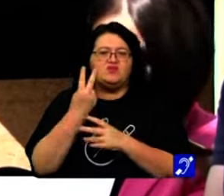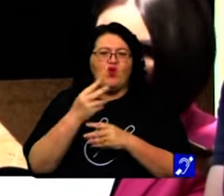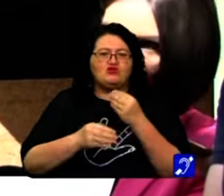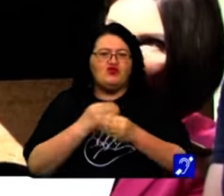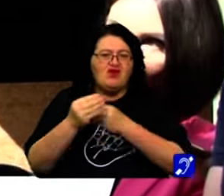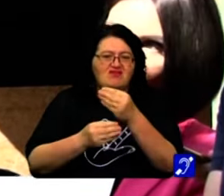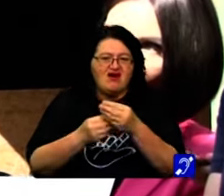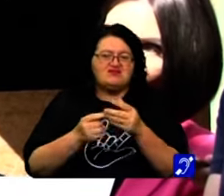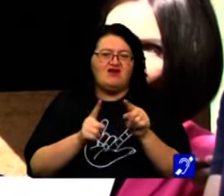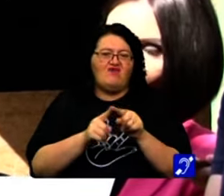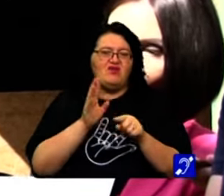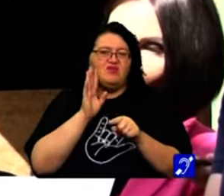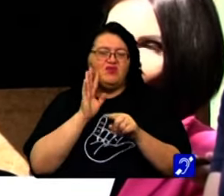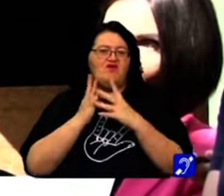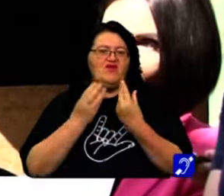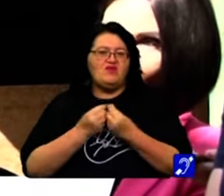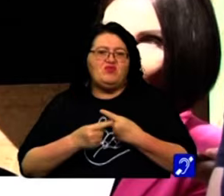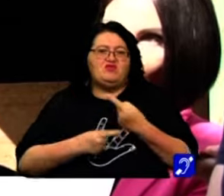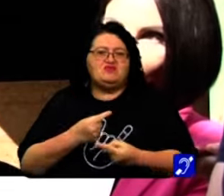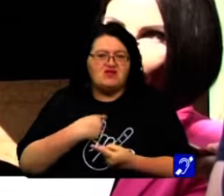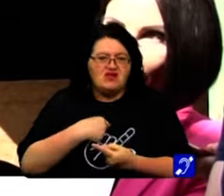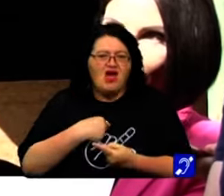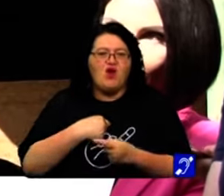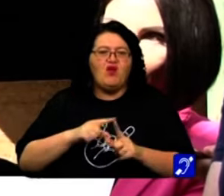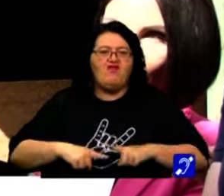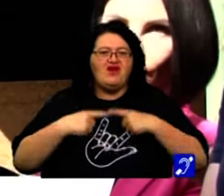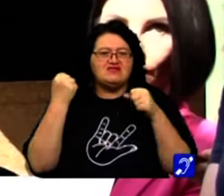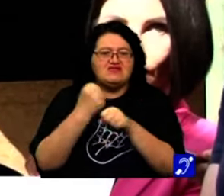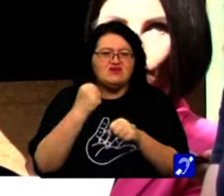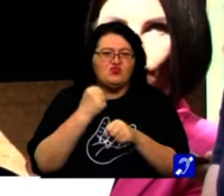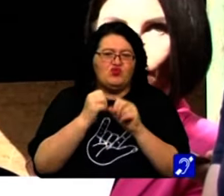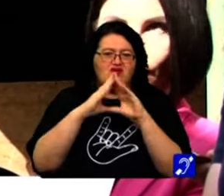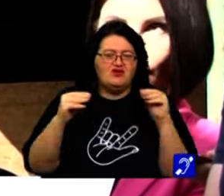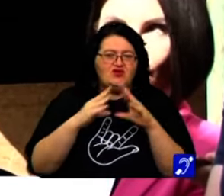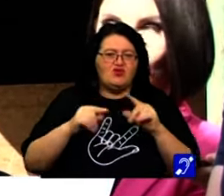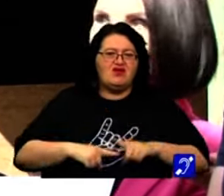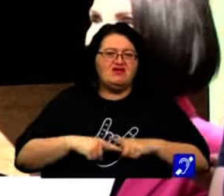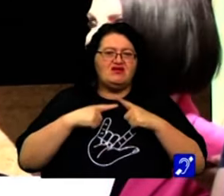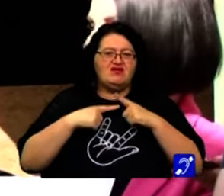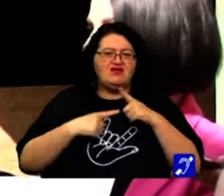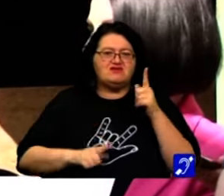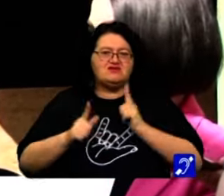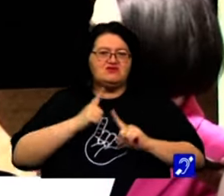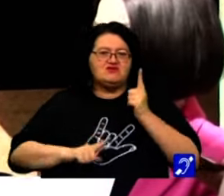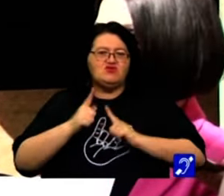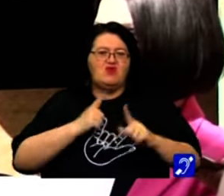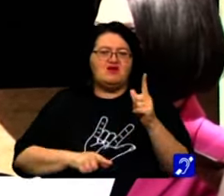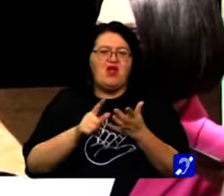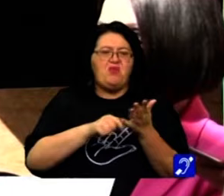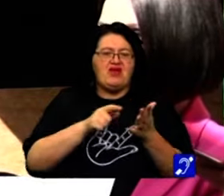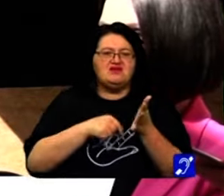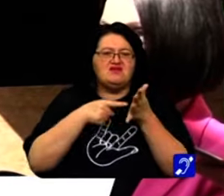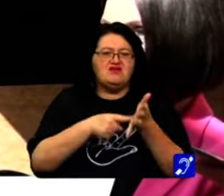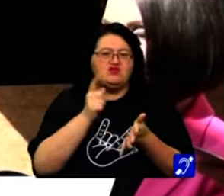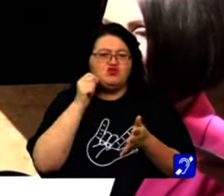generații. Și eu acum, după viață de muncă în această țară, trăiesc terrorizată la pensie de